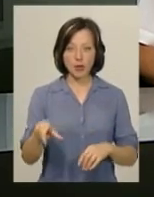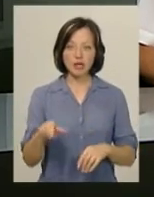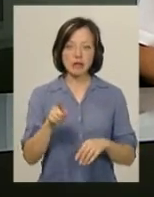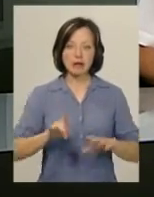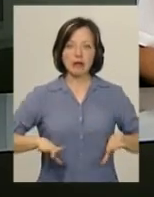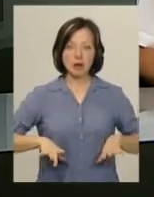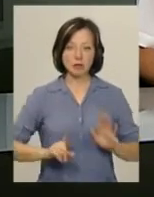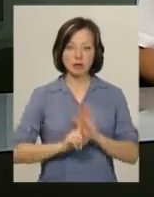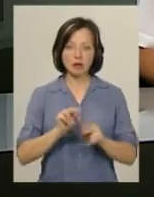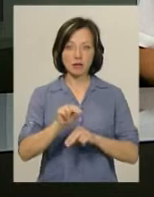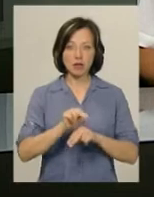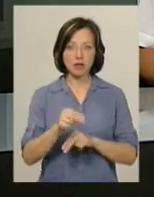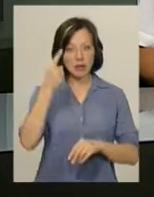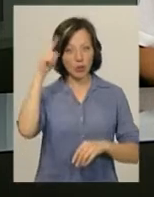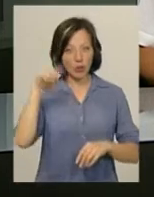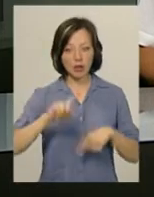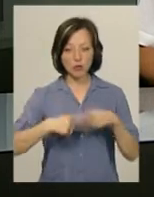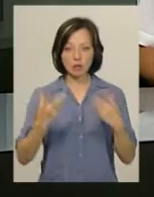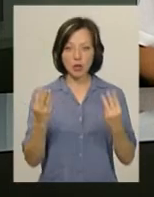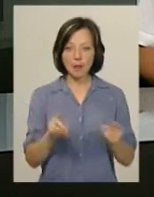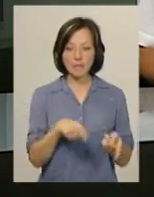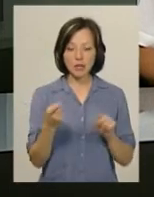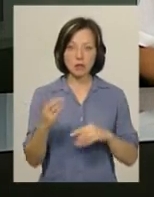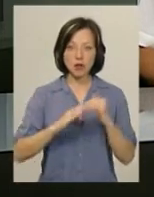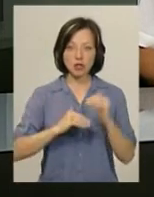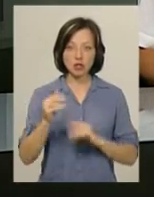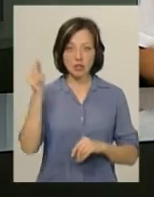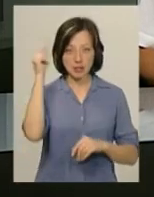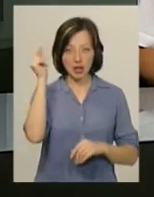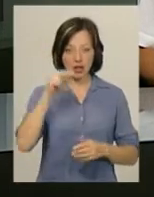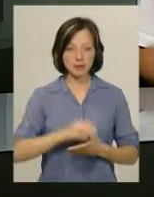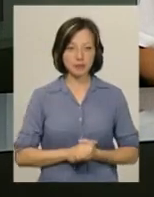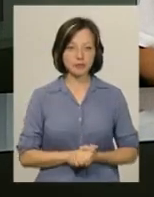Їх тренери спочатку навчали теорії, наступного дня перейшли до практичних занять.